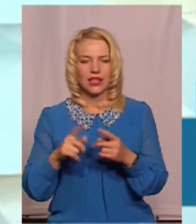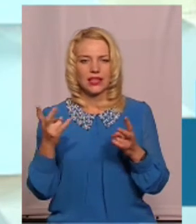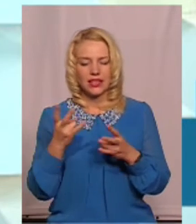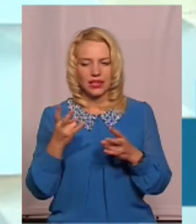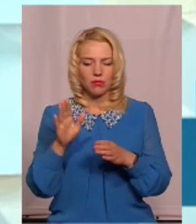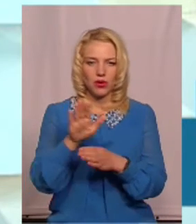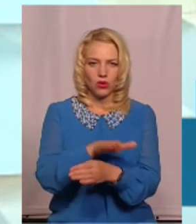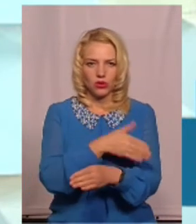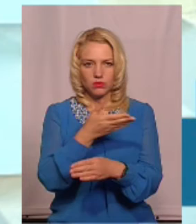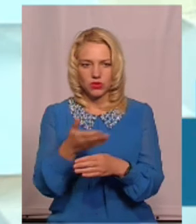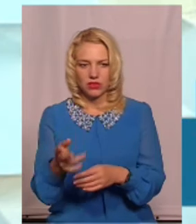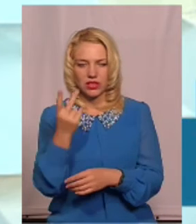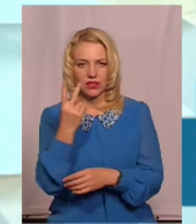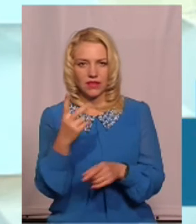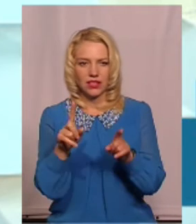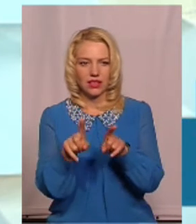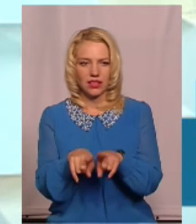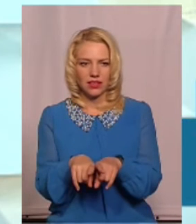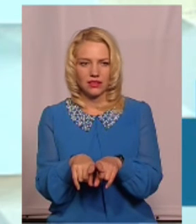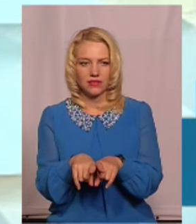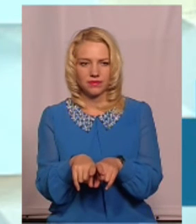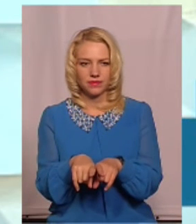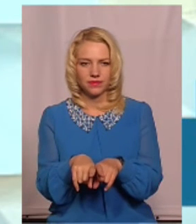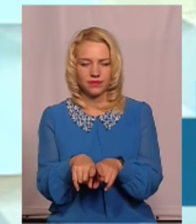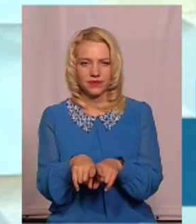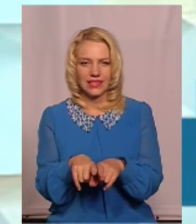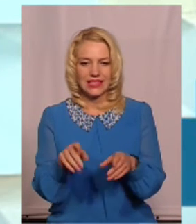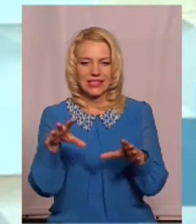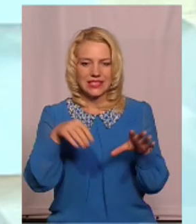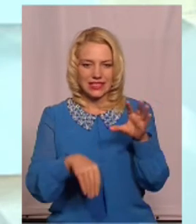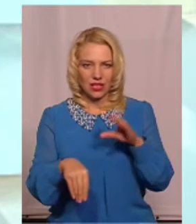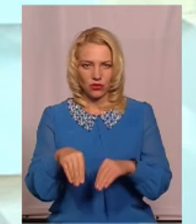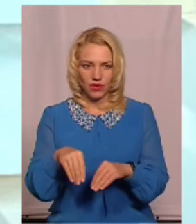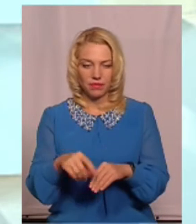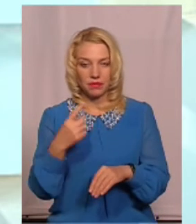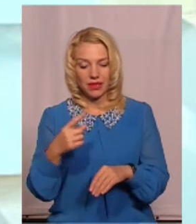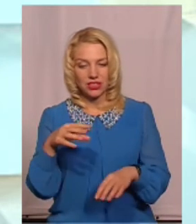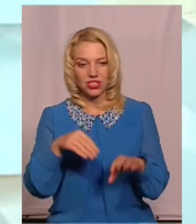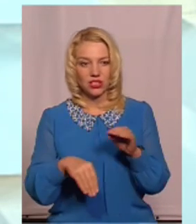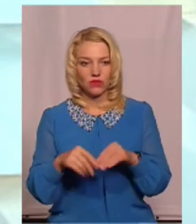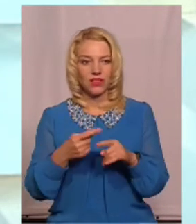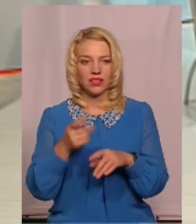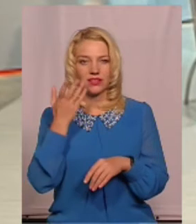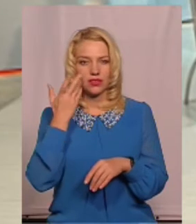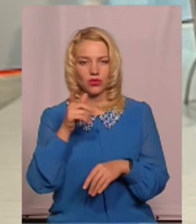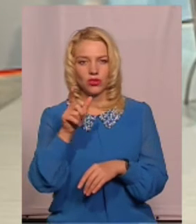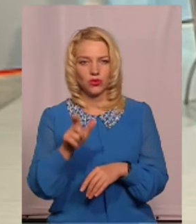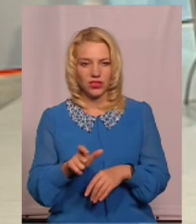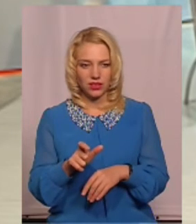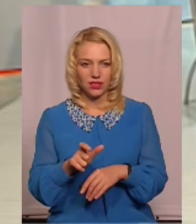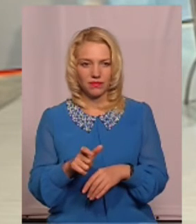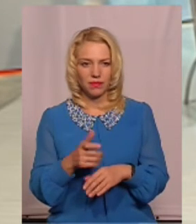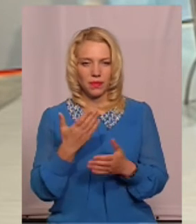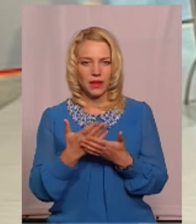слід розмежовувати дві таких складові. Перша складова – це коли людина… Я вам